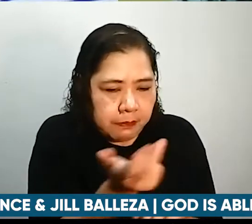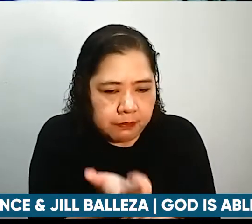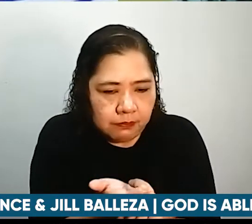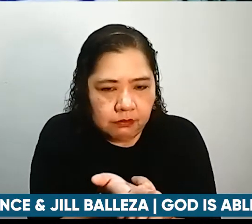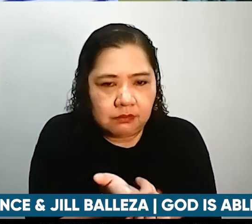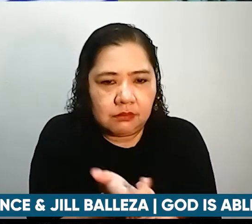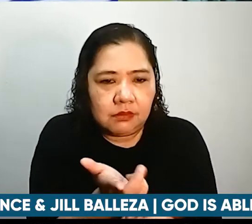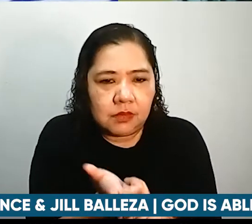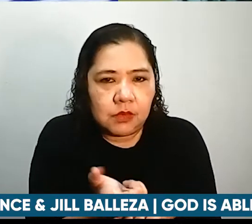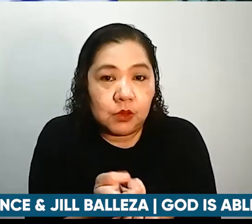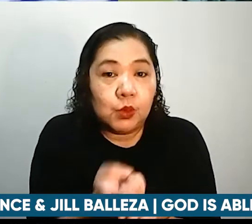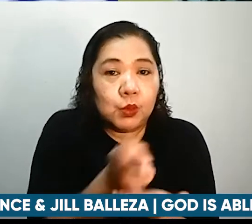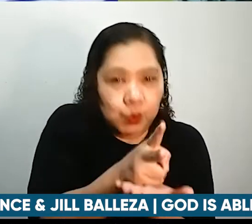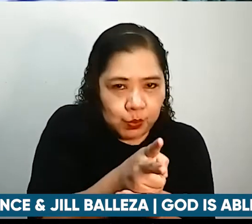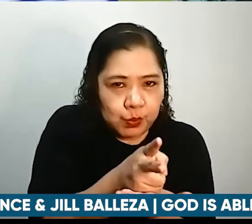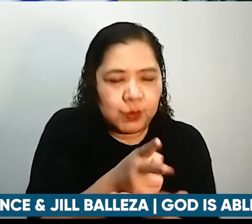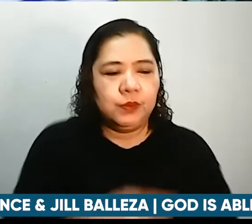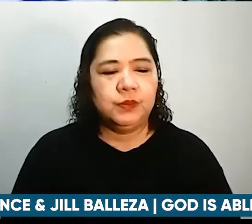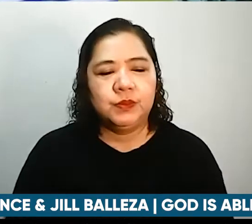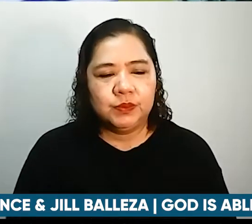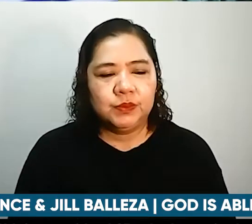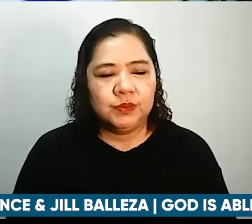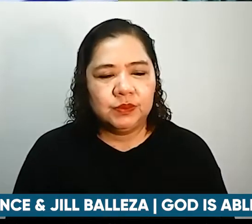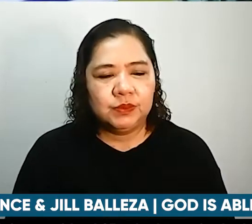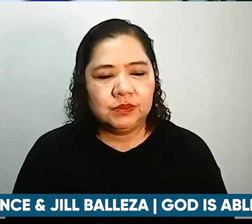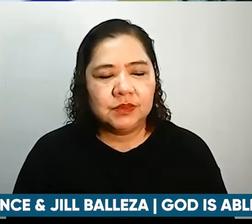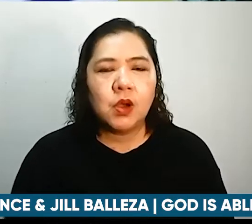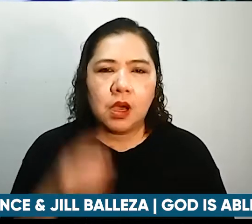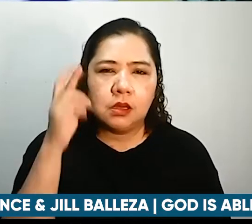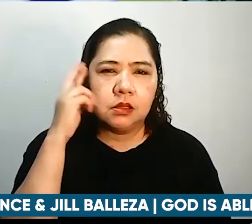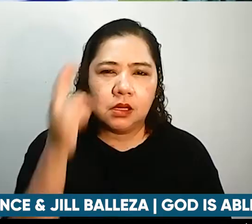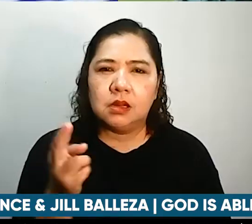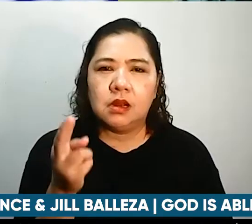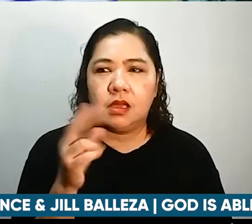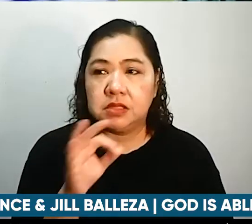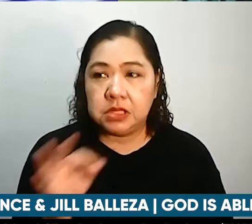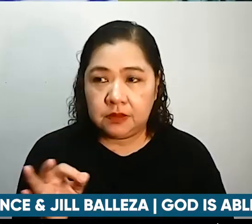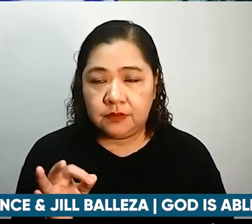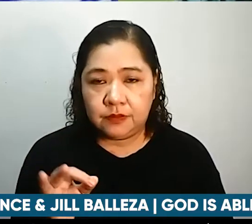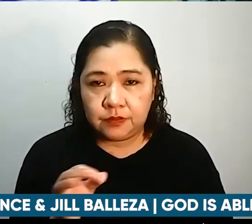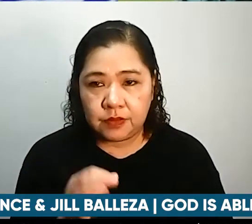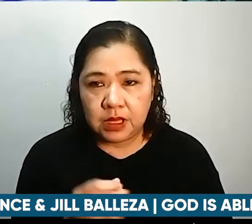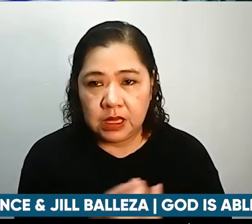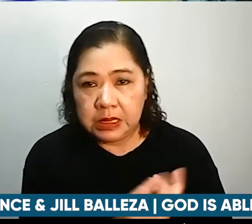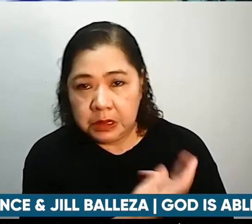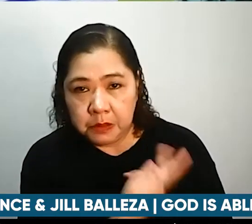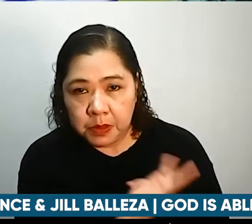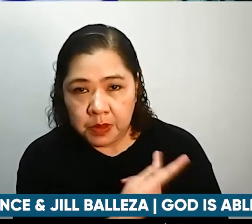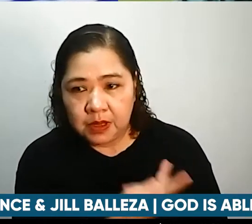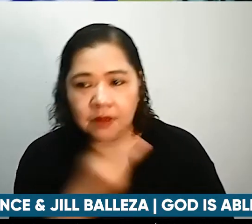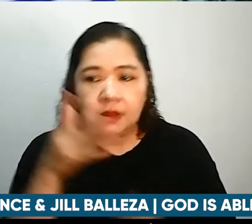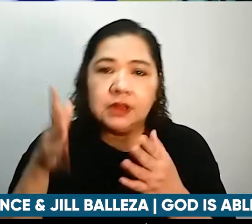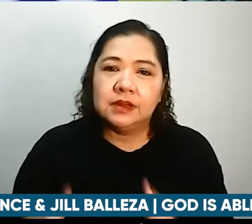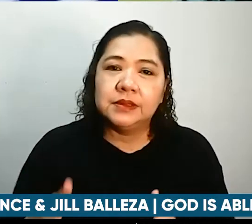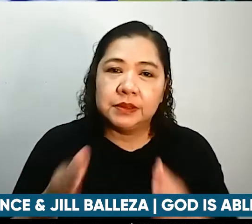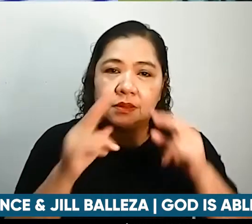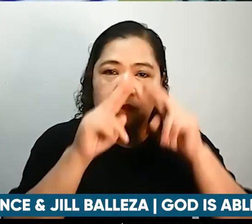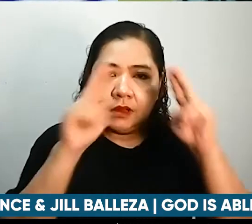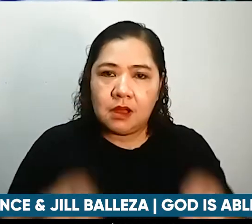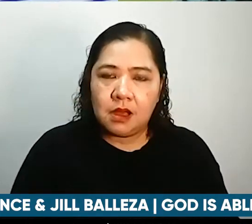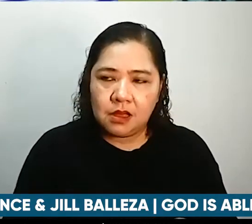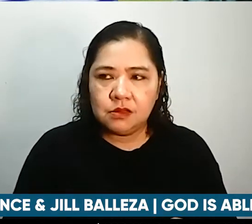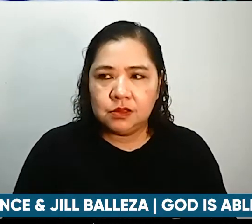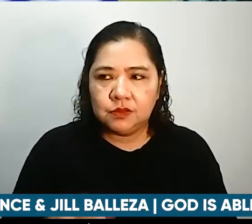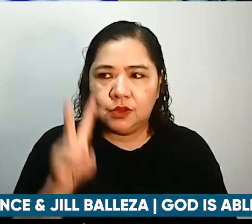-realize namin na since nga na magkakaroon kami ng time na kaming dalawa lang ang matitira sa bahay for two weeks